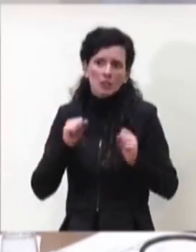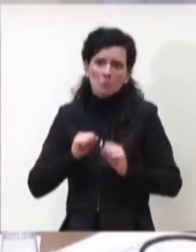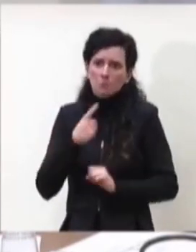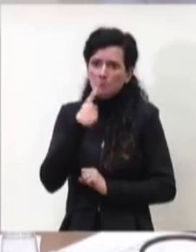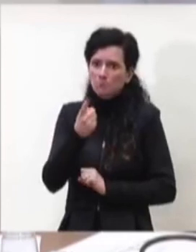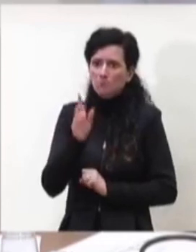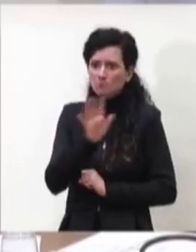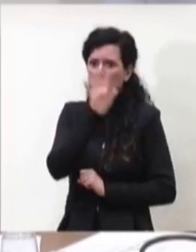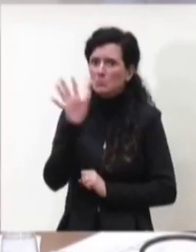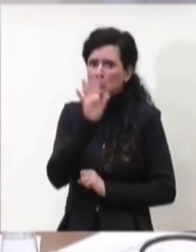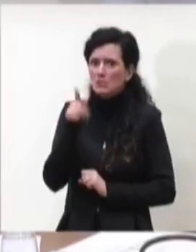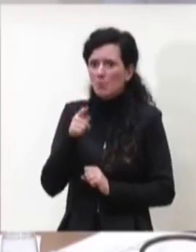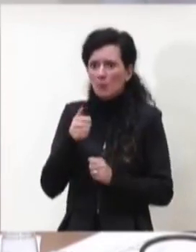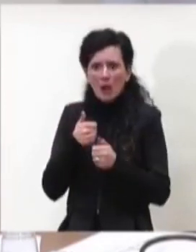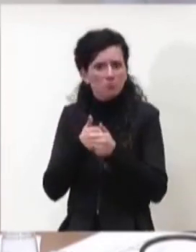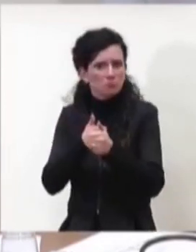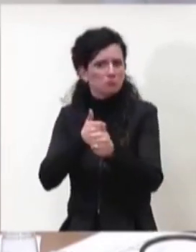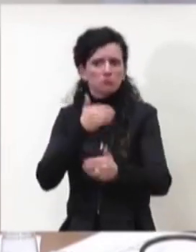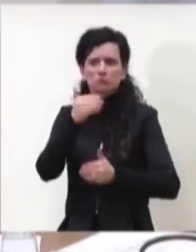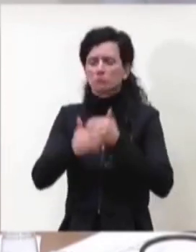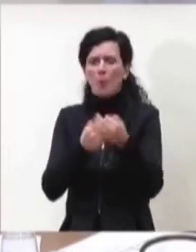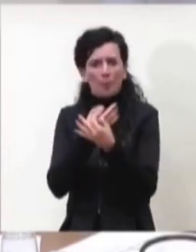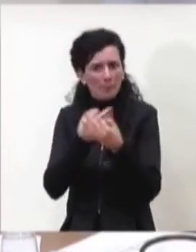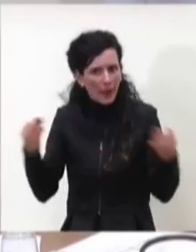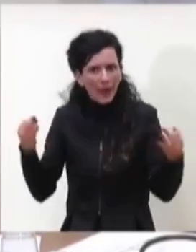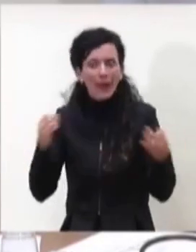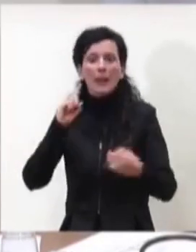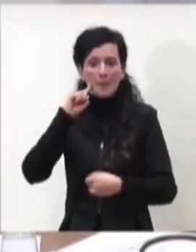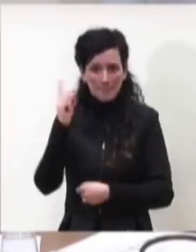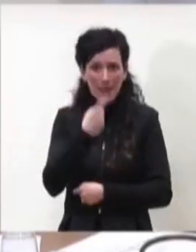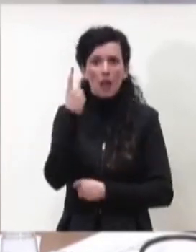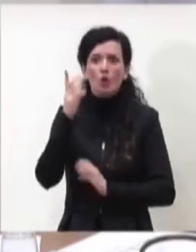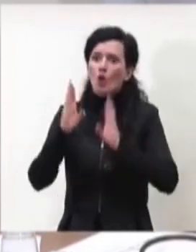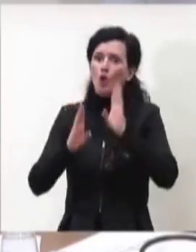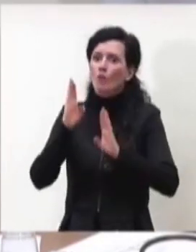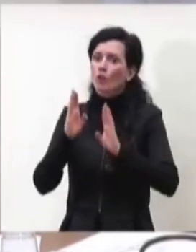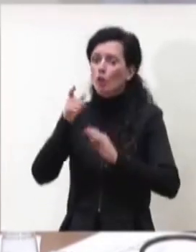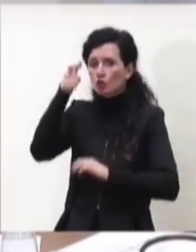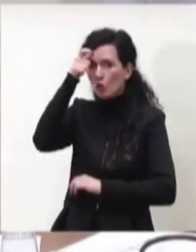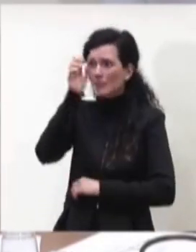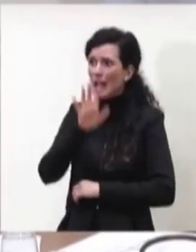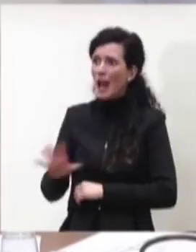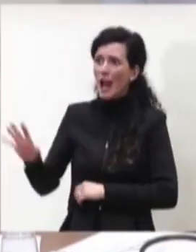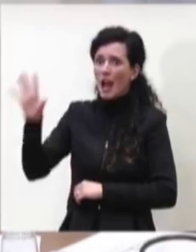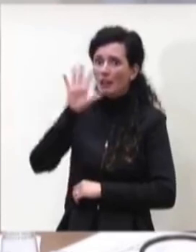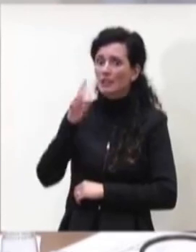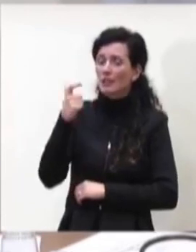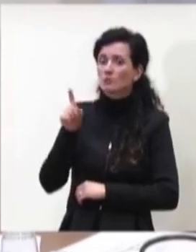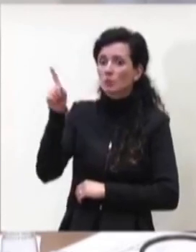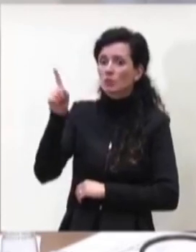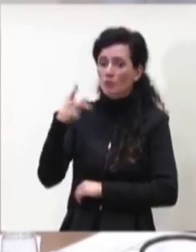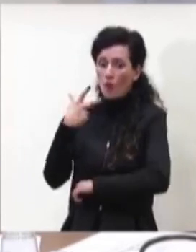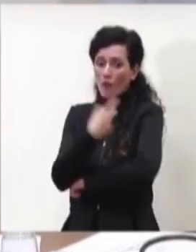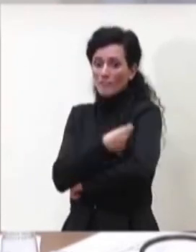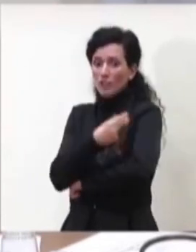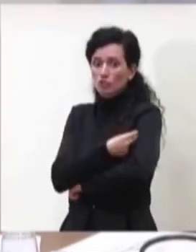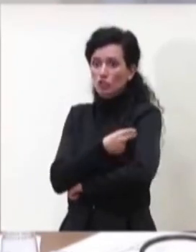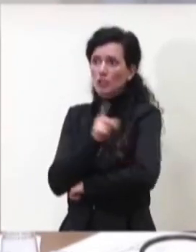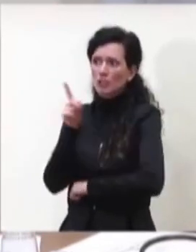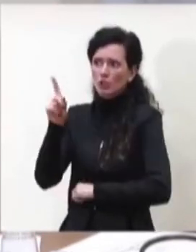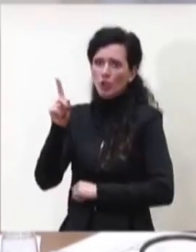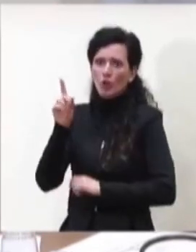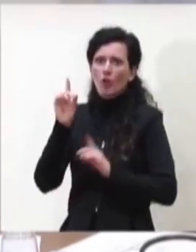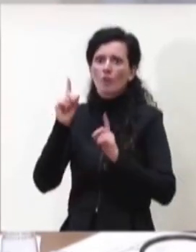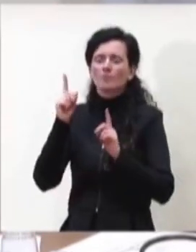questo punto di vista molto bene molto meglio anche in altri paesi che hanno cultura vaccinale evidentemente di peggior